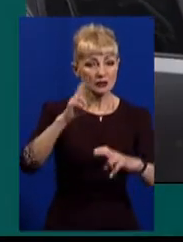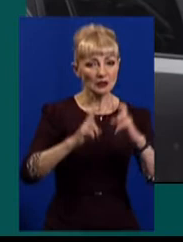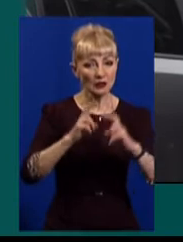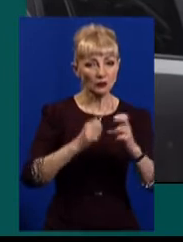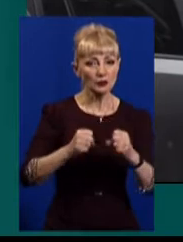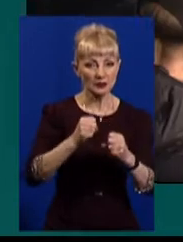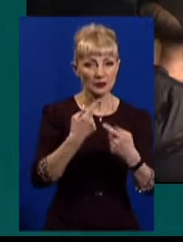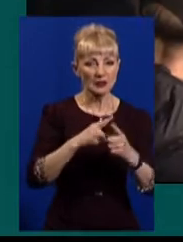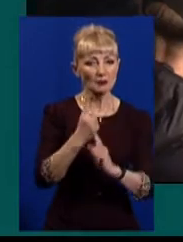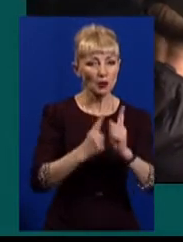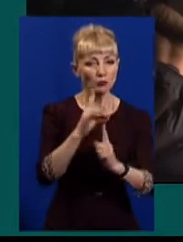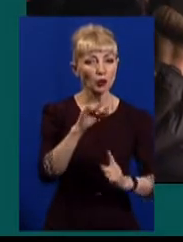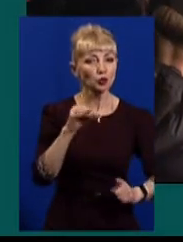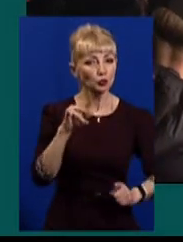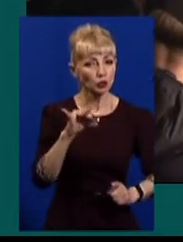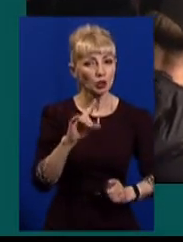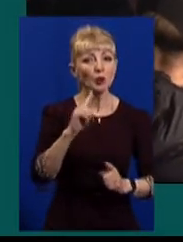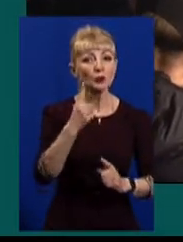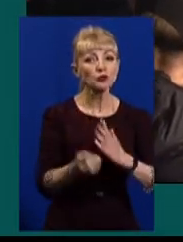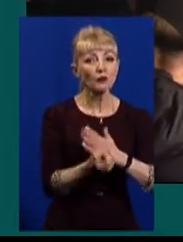переробки ртуті. Чому виник конфлікт?